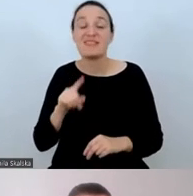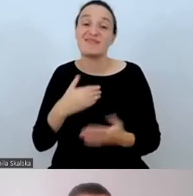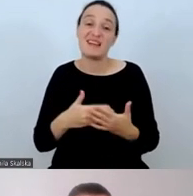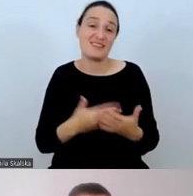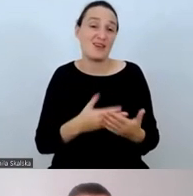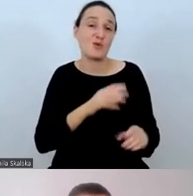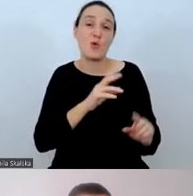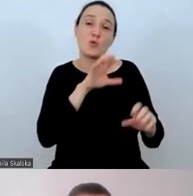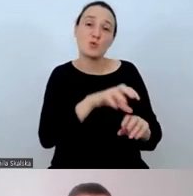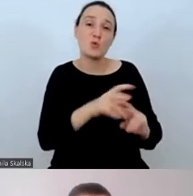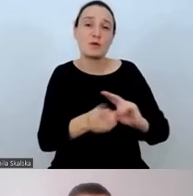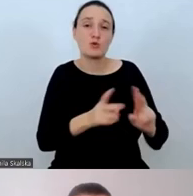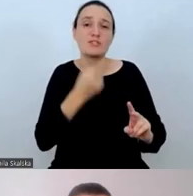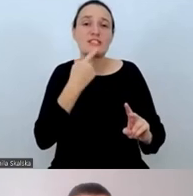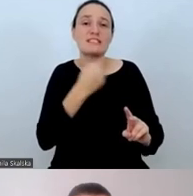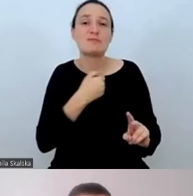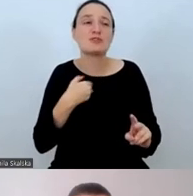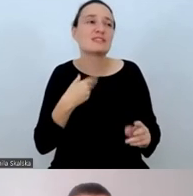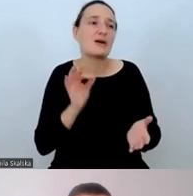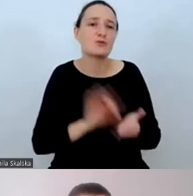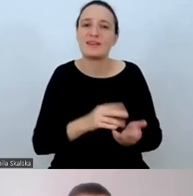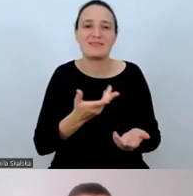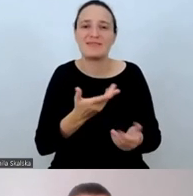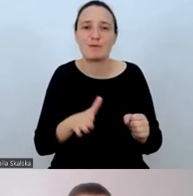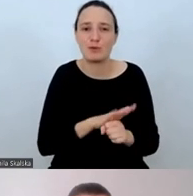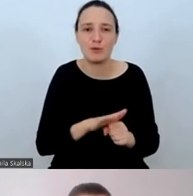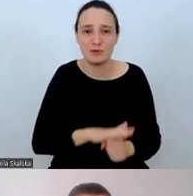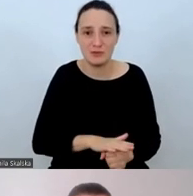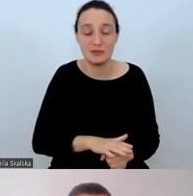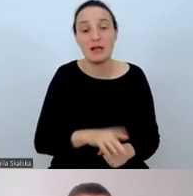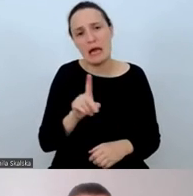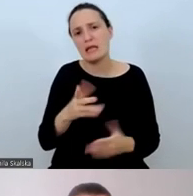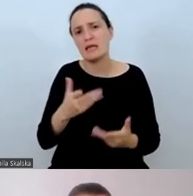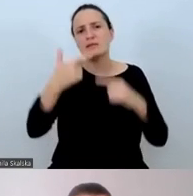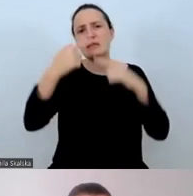go wypełnić, jednak jest to test, w którym